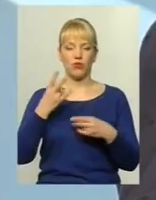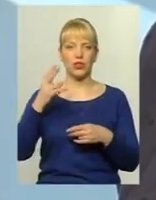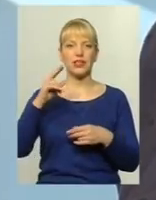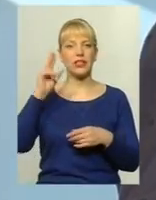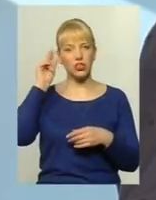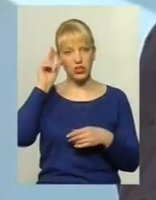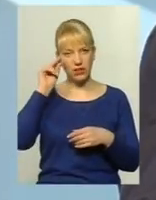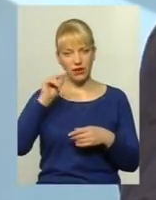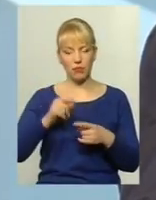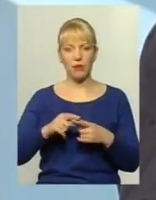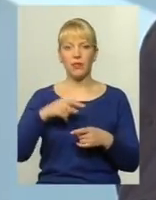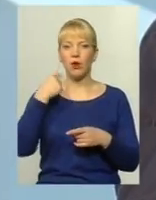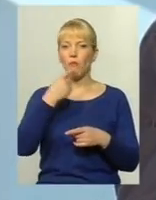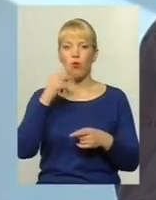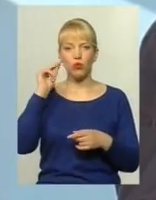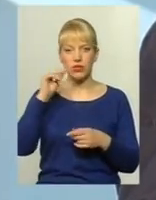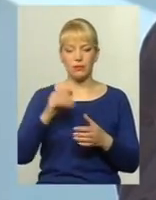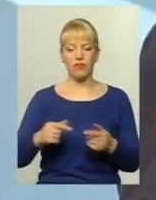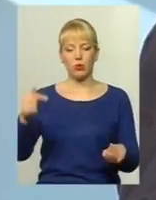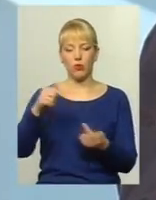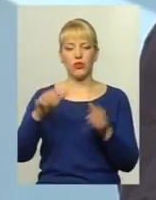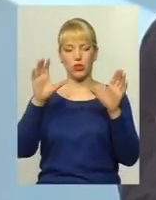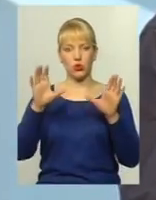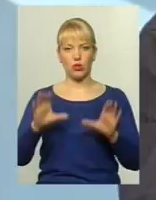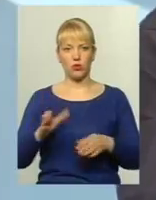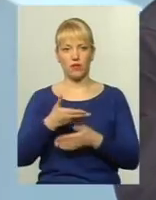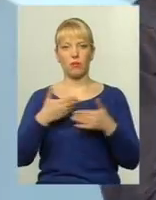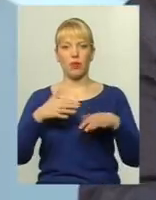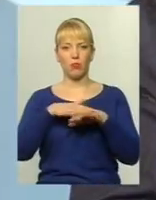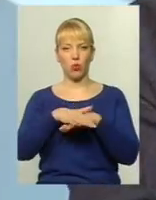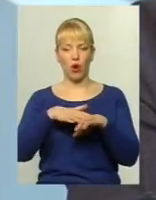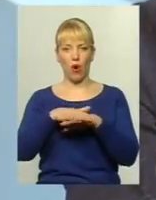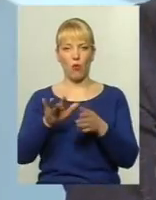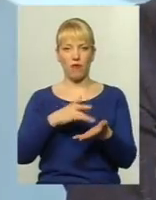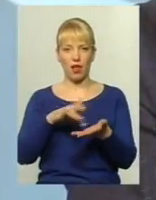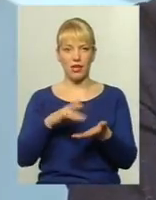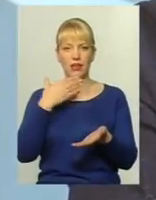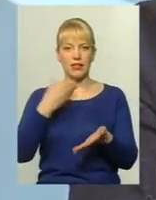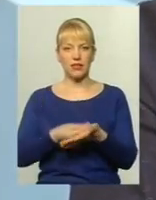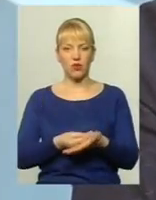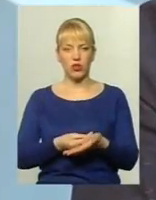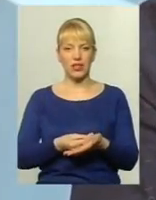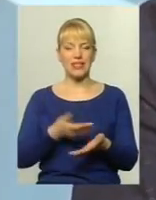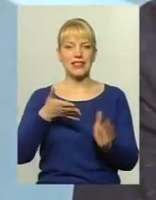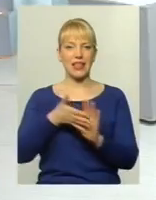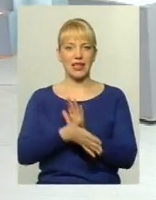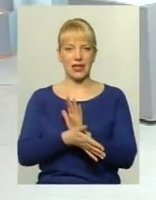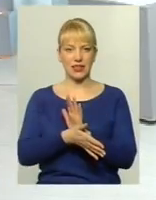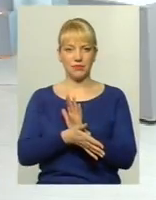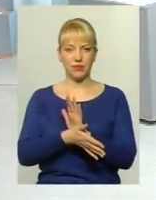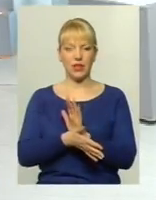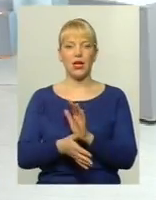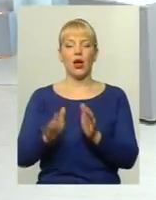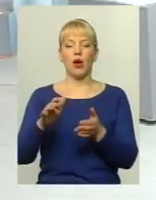Відповідно до чинного законодавства Ми прорахували свої затрати, витрати всі